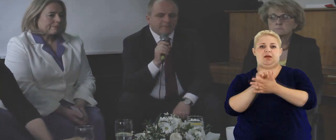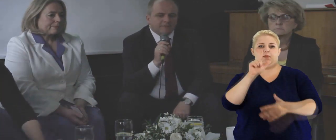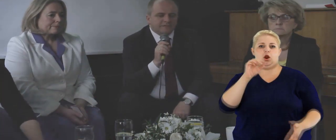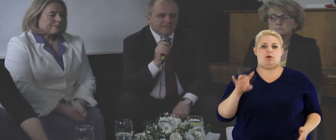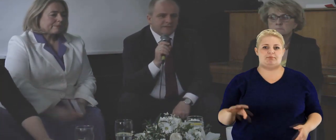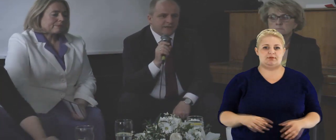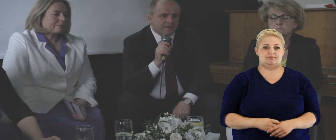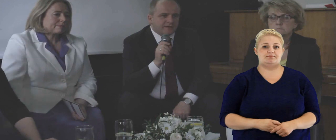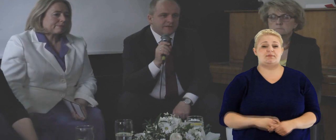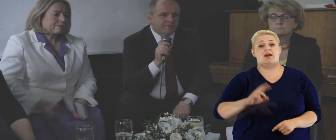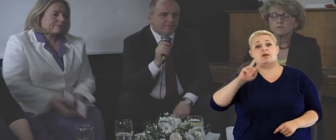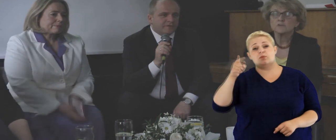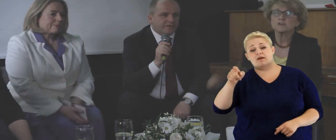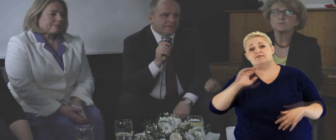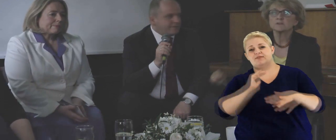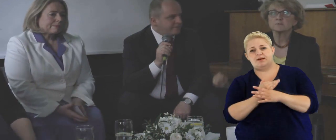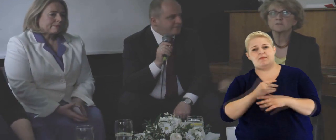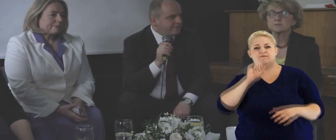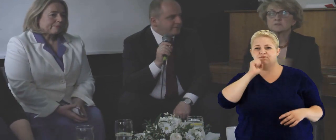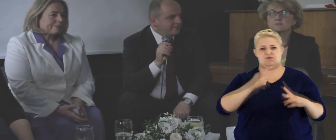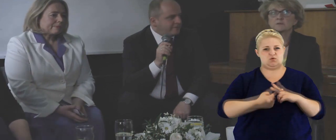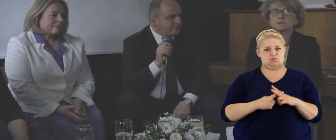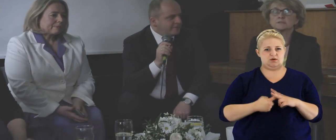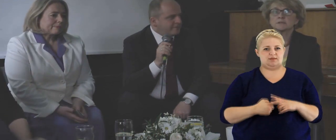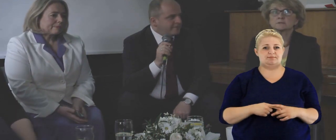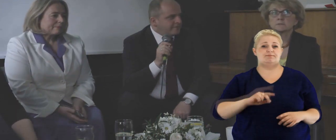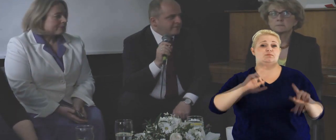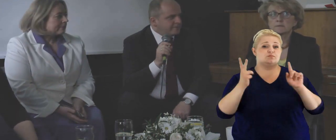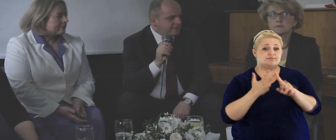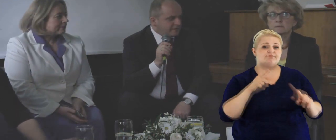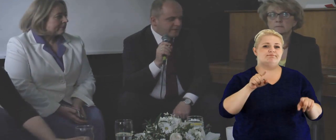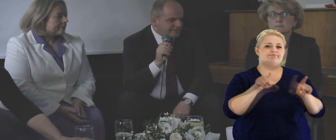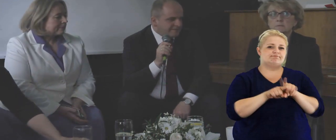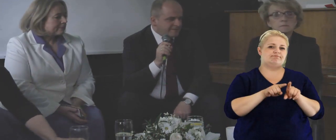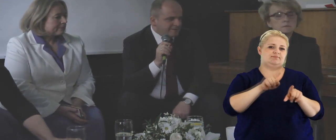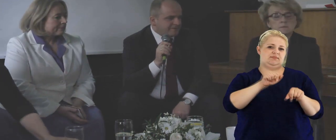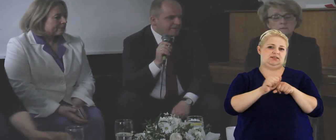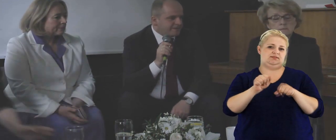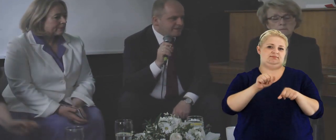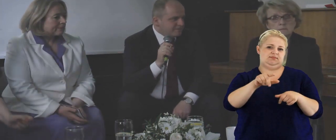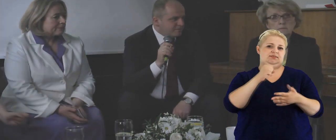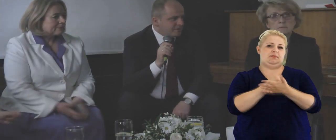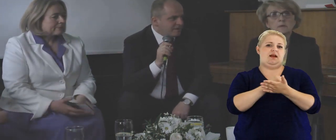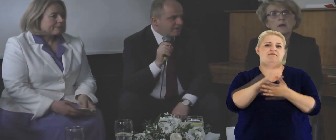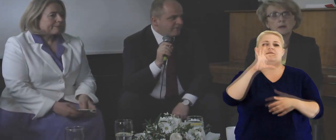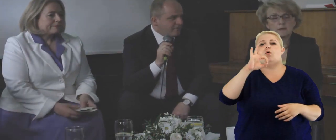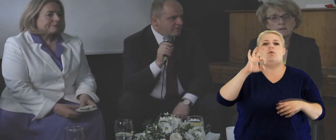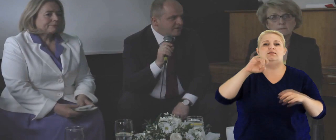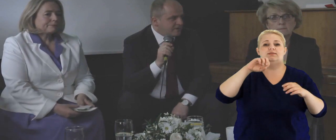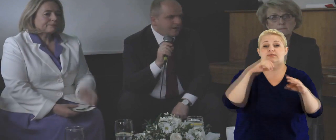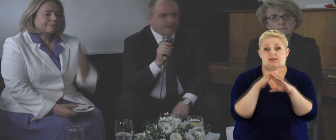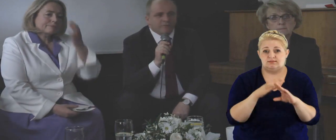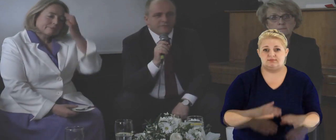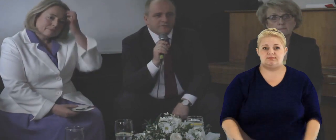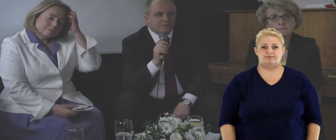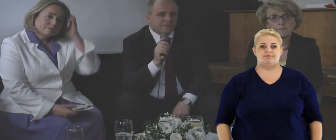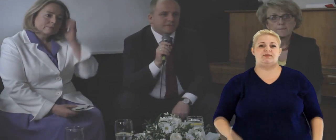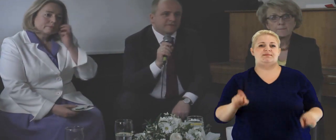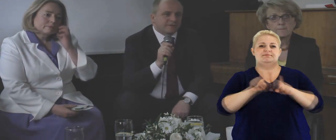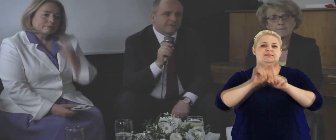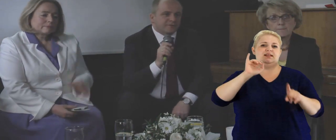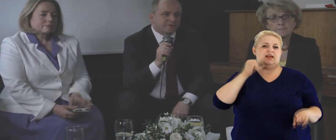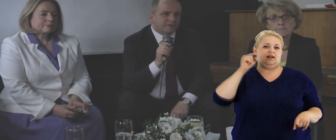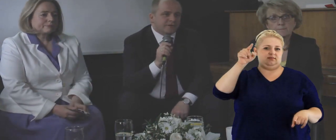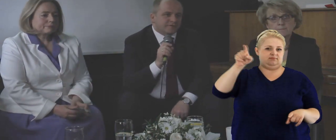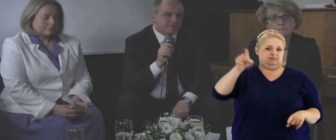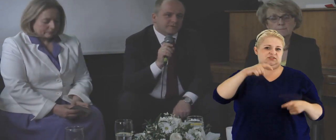a po trzecie generalnie... No tak, no jestem, zaraz pójdę dalej. A w ogóle generalnie obowiązuje